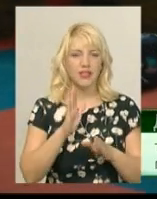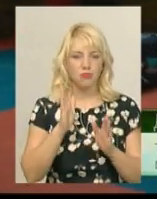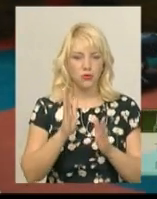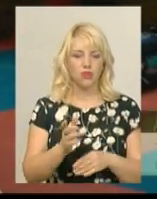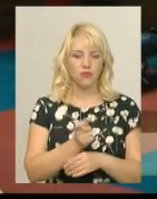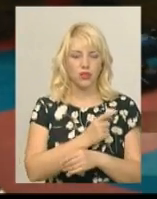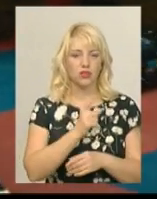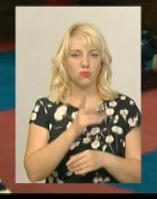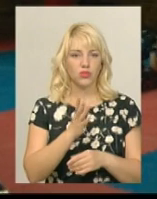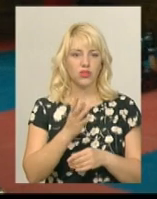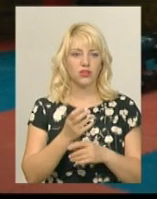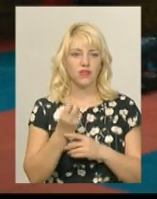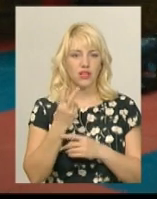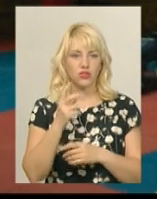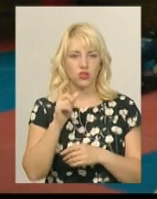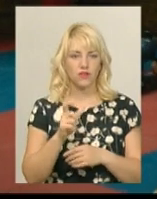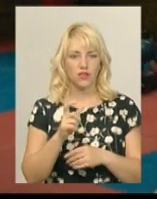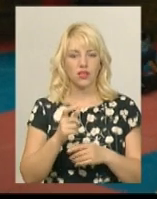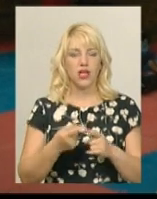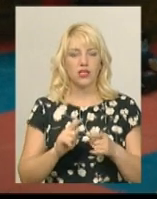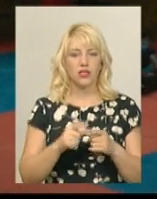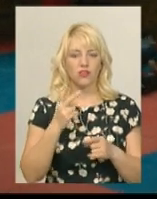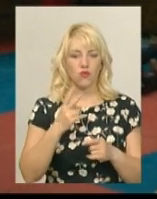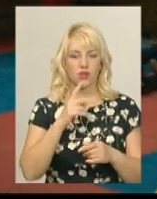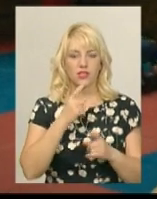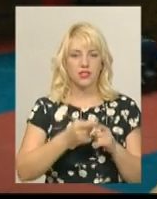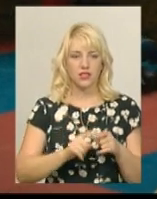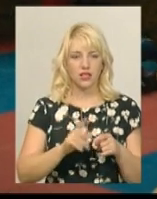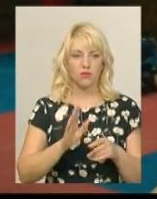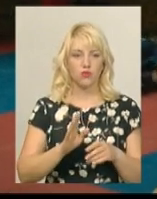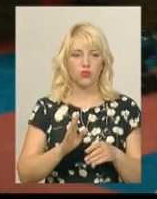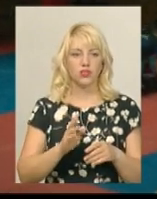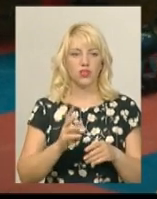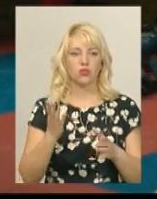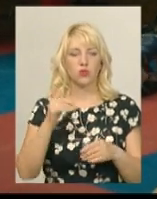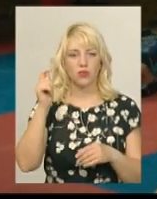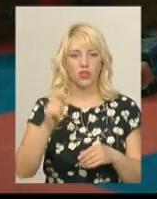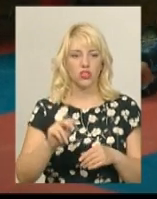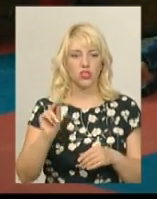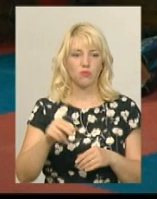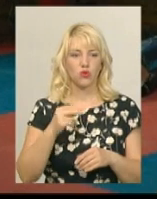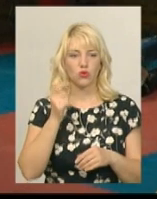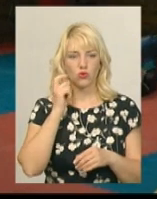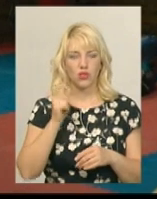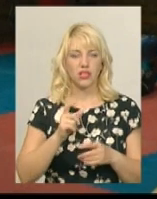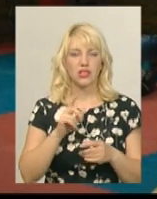чоловік і з них поїде двоє моїх фахованців, які щодо поріхали з чемпіонату України з панкратіону.